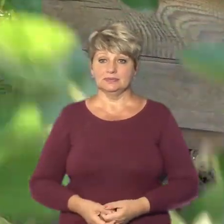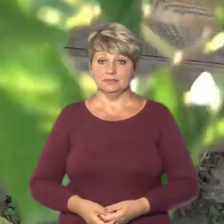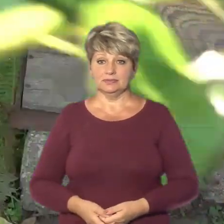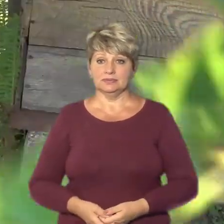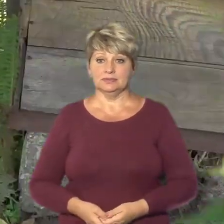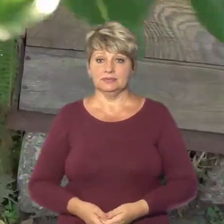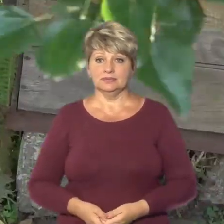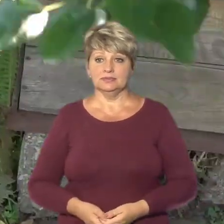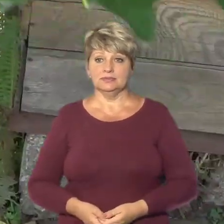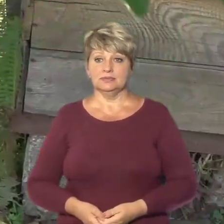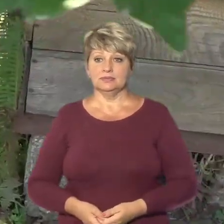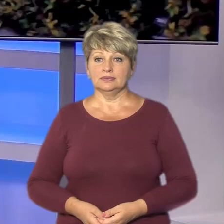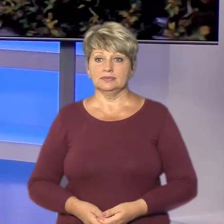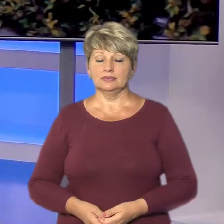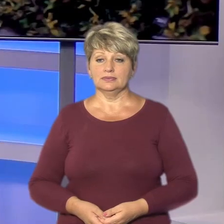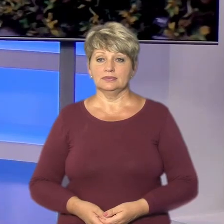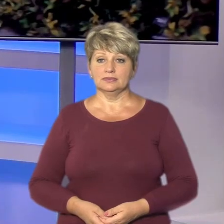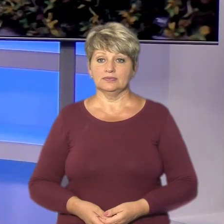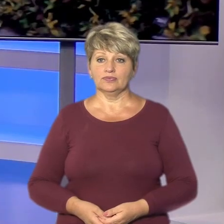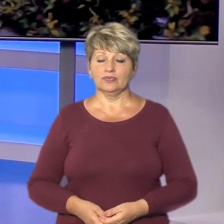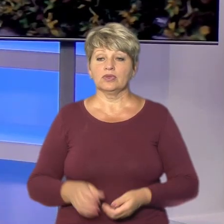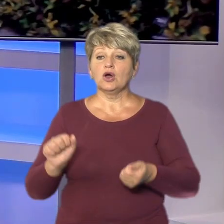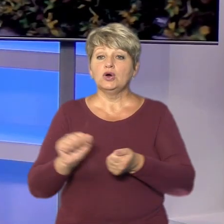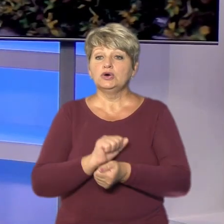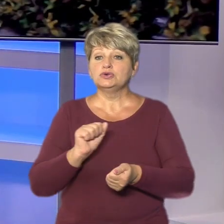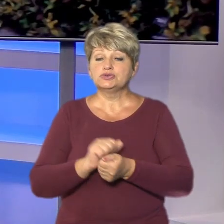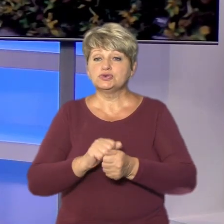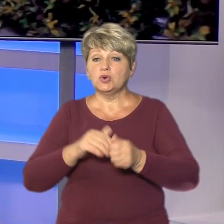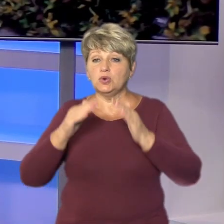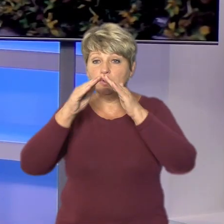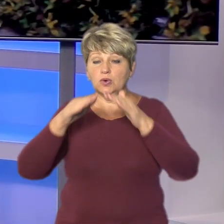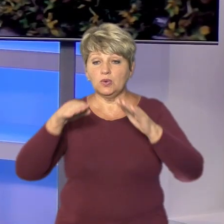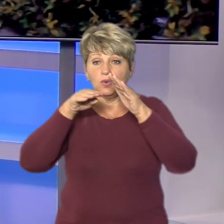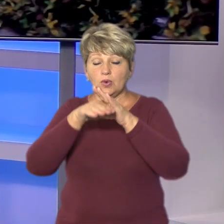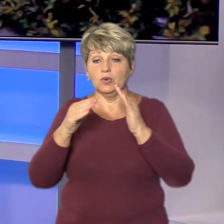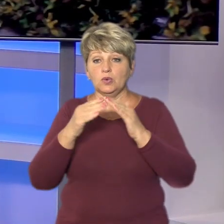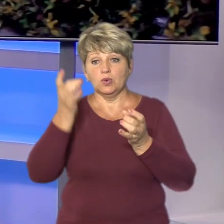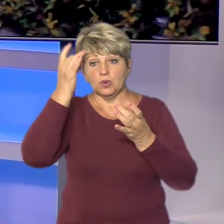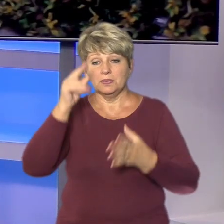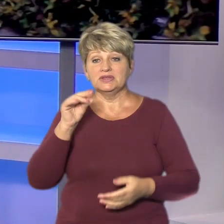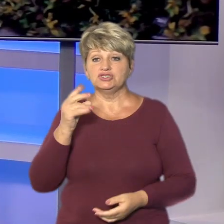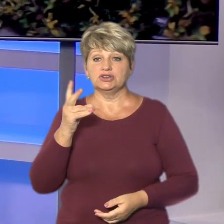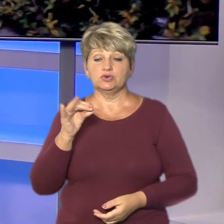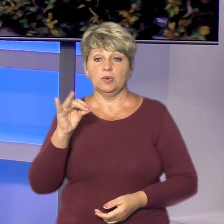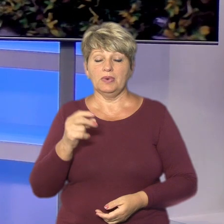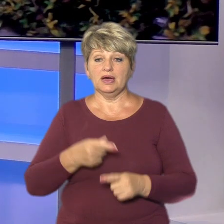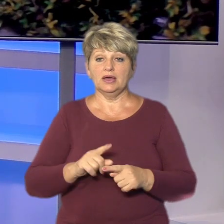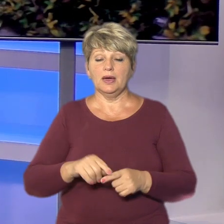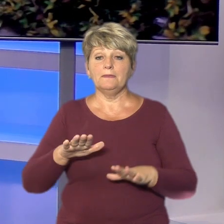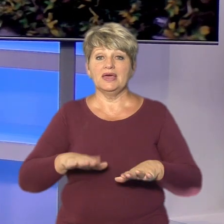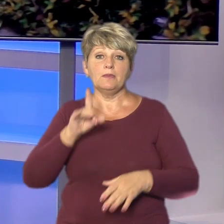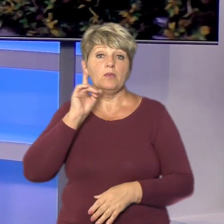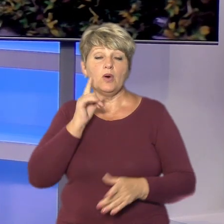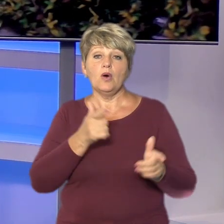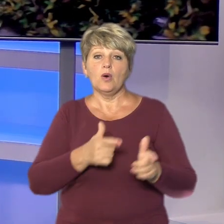Суспільному, Черкаси. Сушать на горищі будинку культури. У Чорнобаї, на Черкащині, місцева молодь